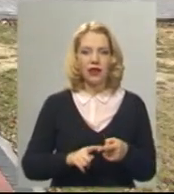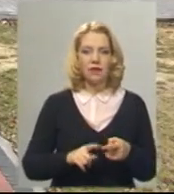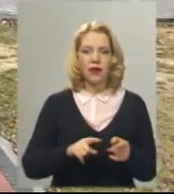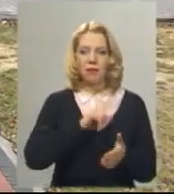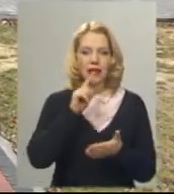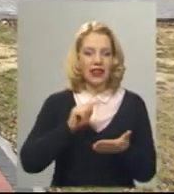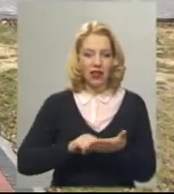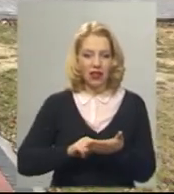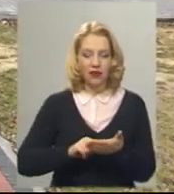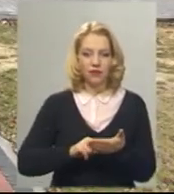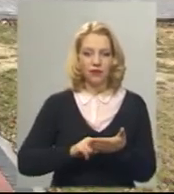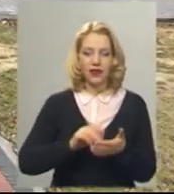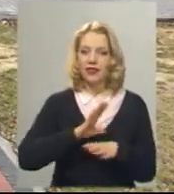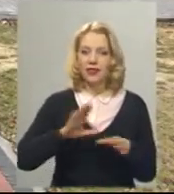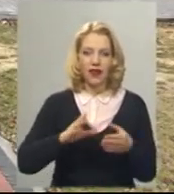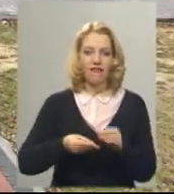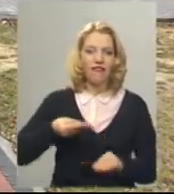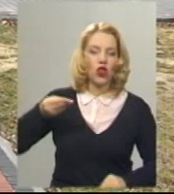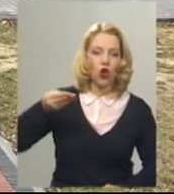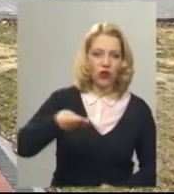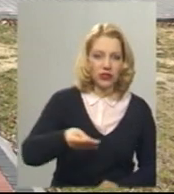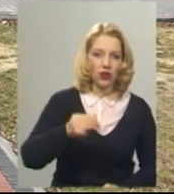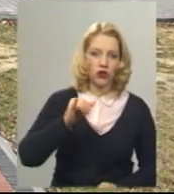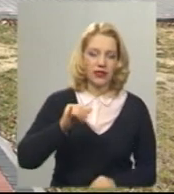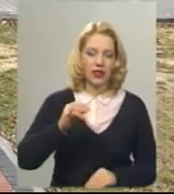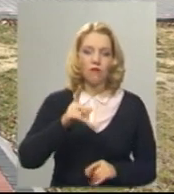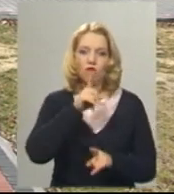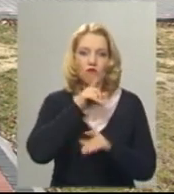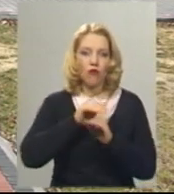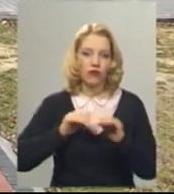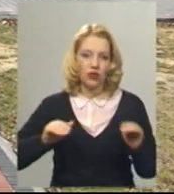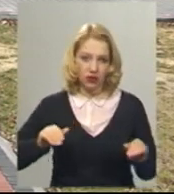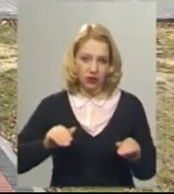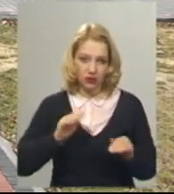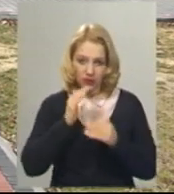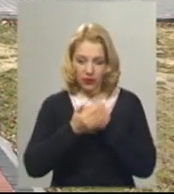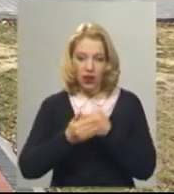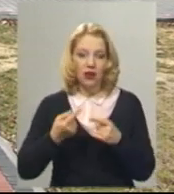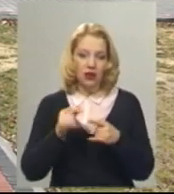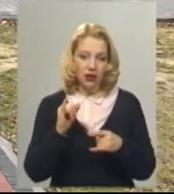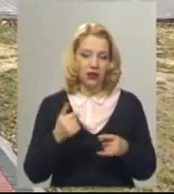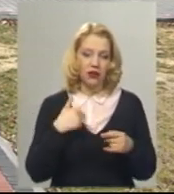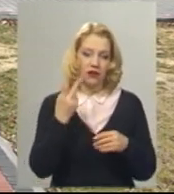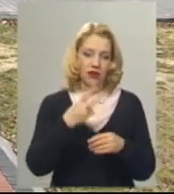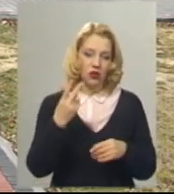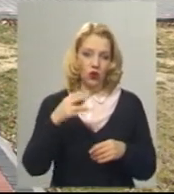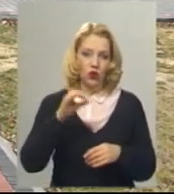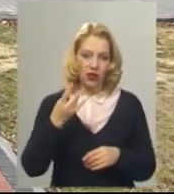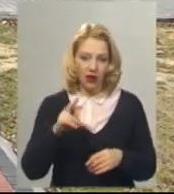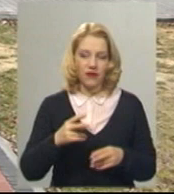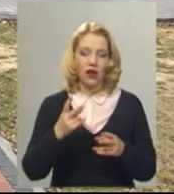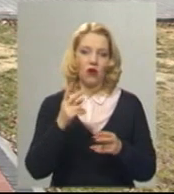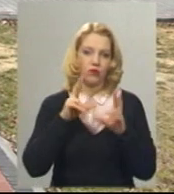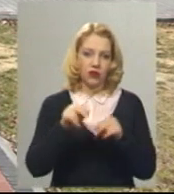виносилося і чомусь замовчилося. На 22 травня 2019 року, на 52 сесії,